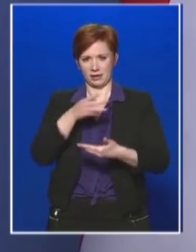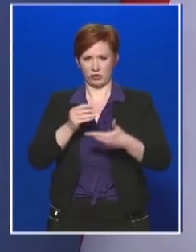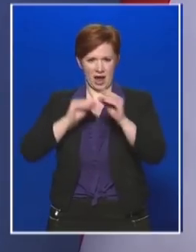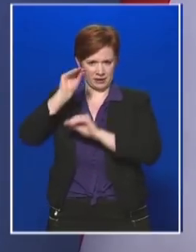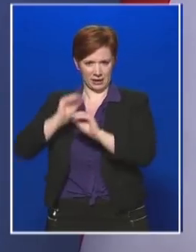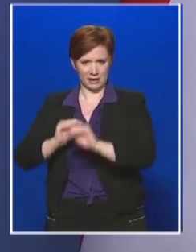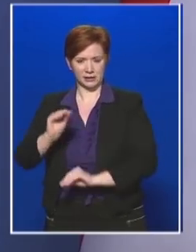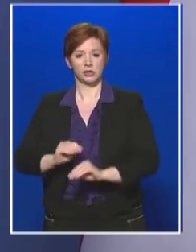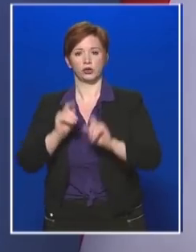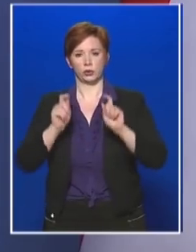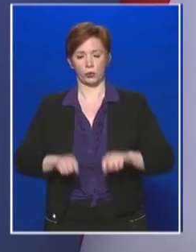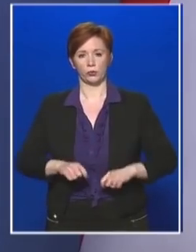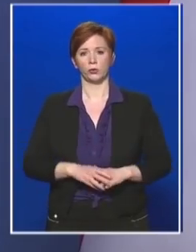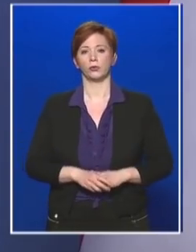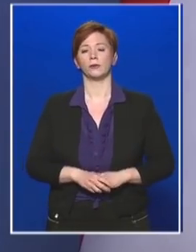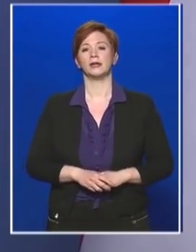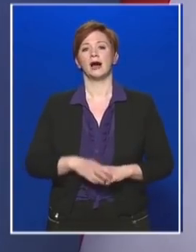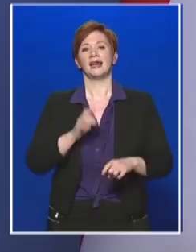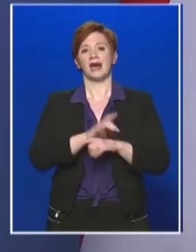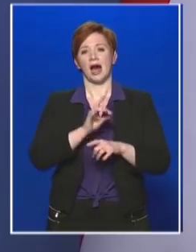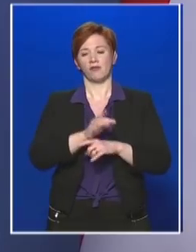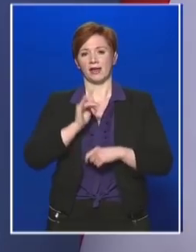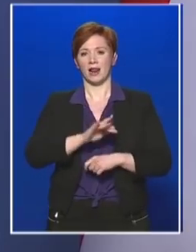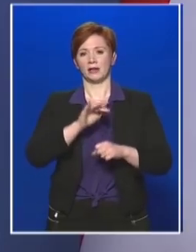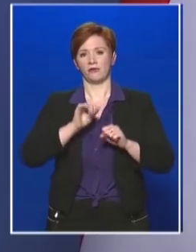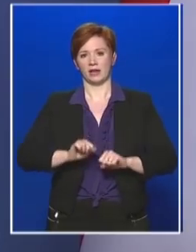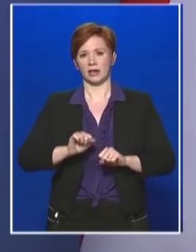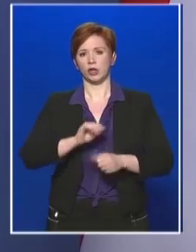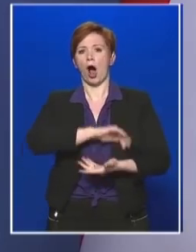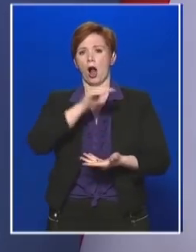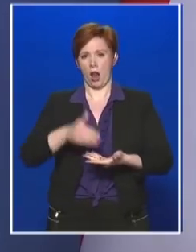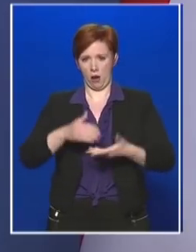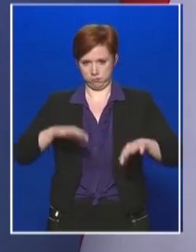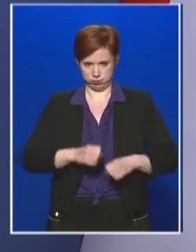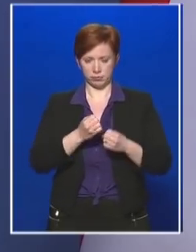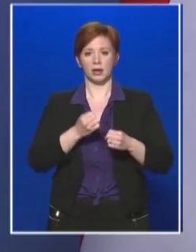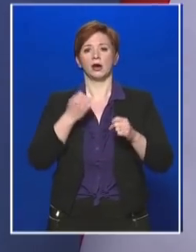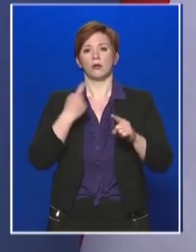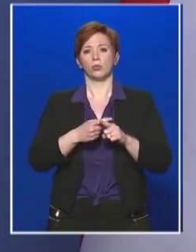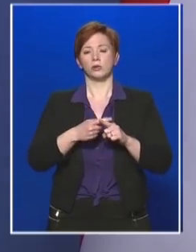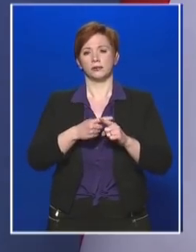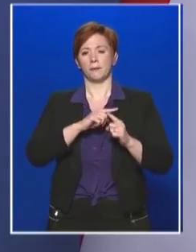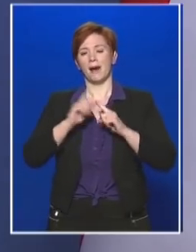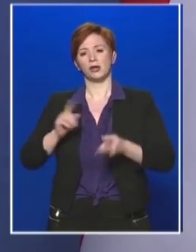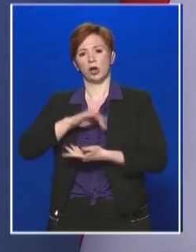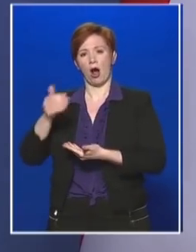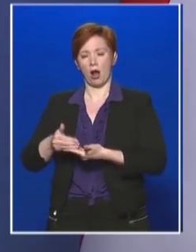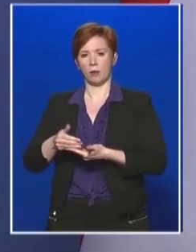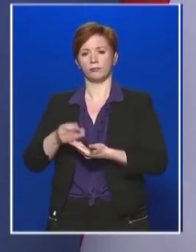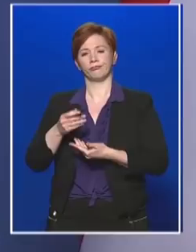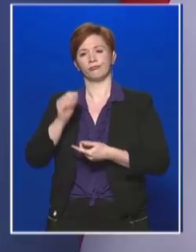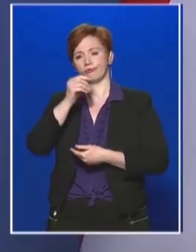védekezés alapját létrehoztuk, és létrehozunk egy gazdaságvédelmi, a gazdaság újraindítását szolgáló